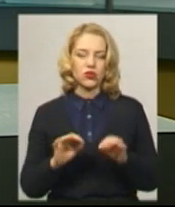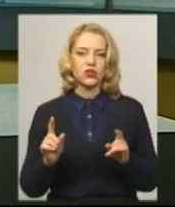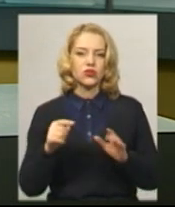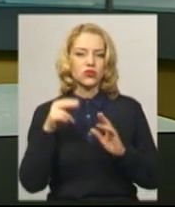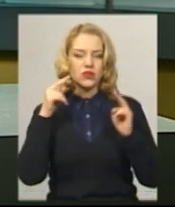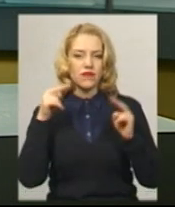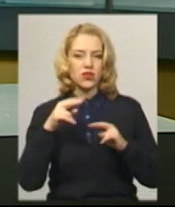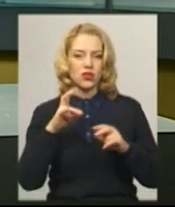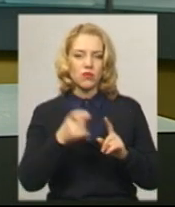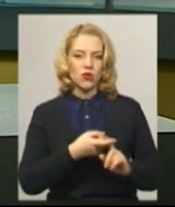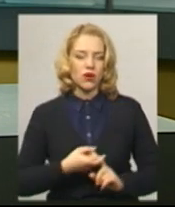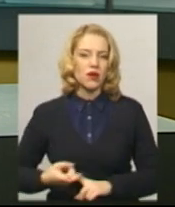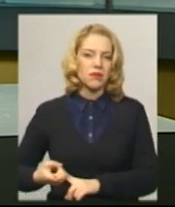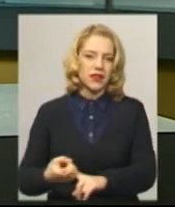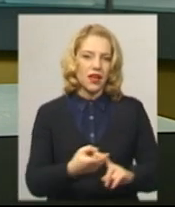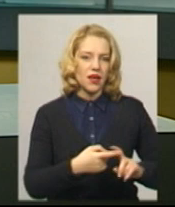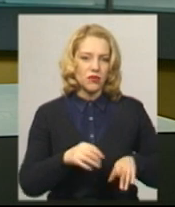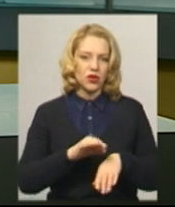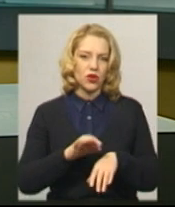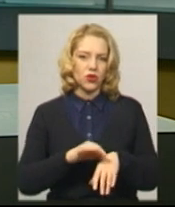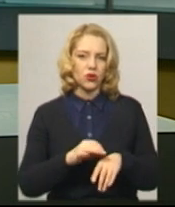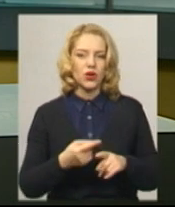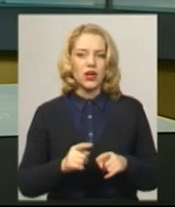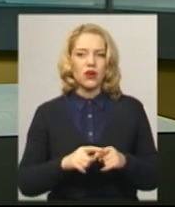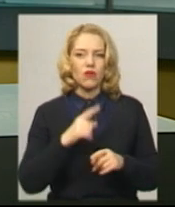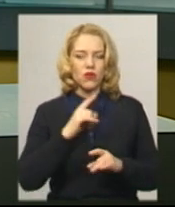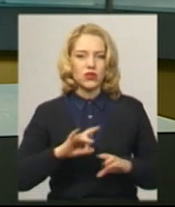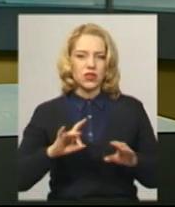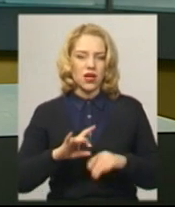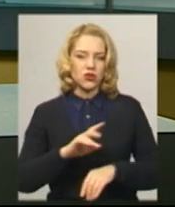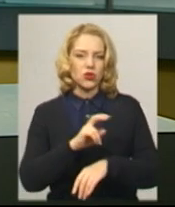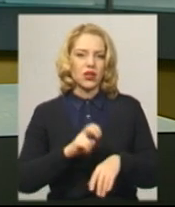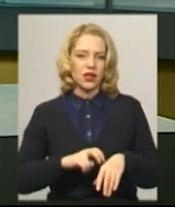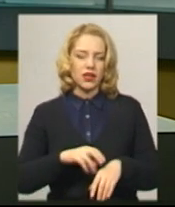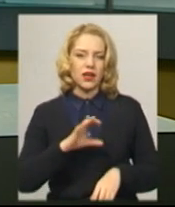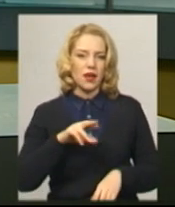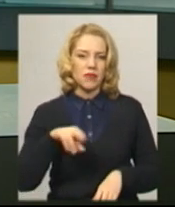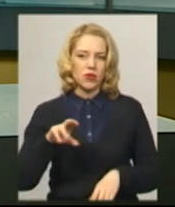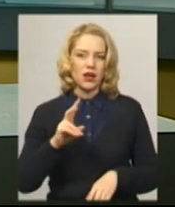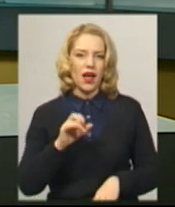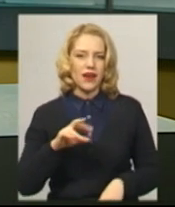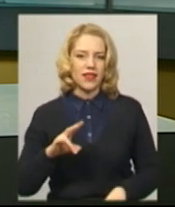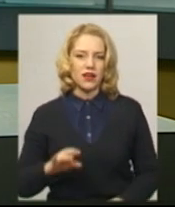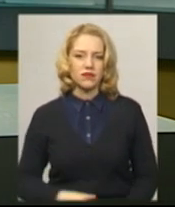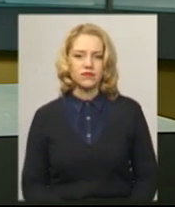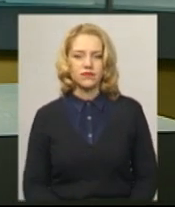епідемію грипу на Хмельниччині. Про це каже лікарка-епідеміолог обласного лабораторного центру МОЗ Лариса Калінер.